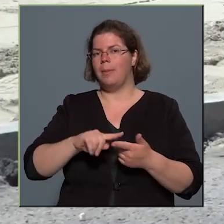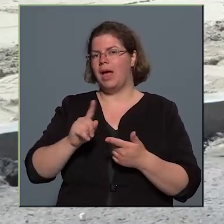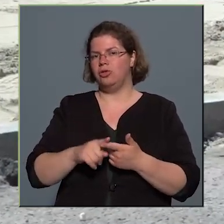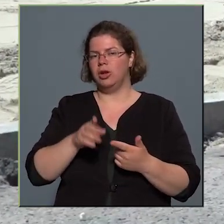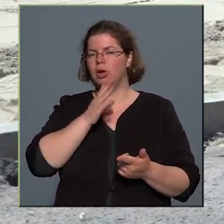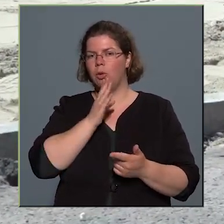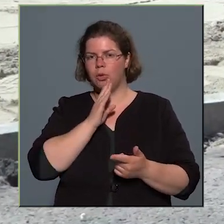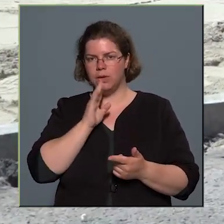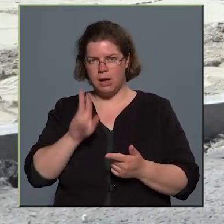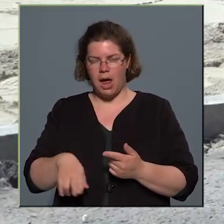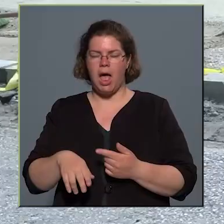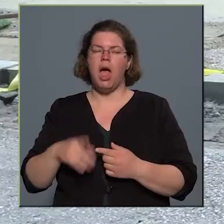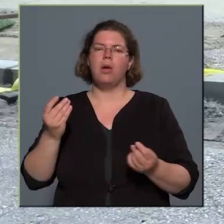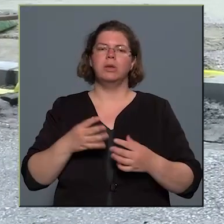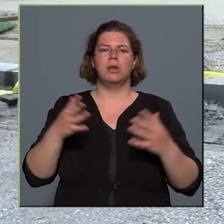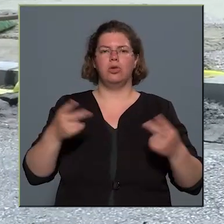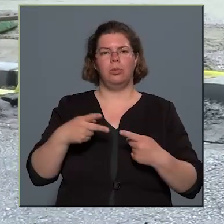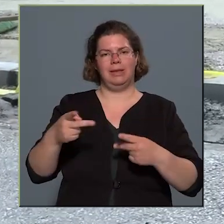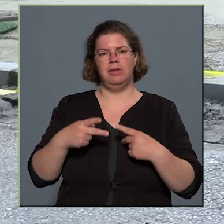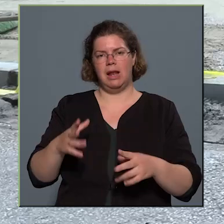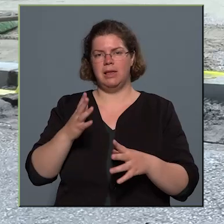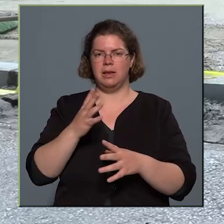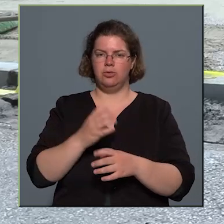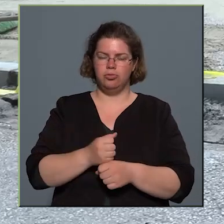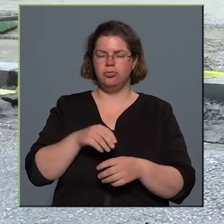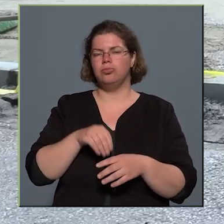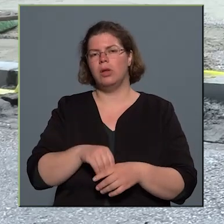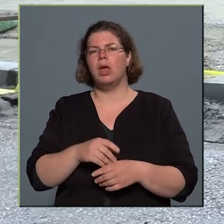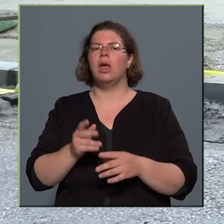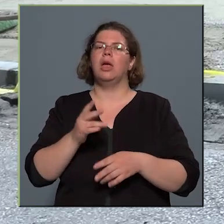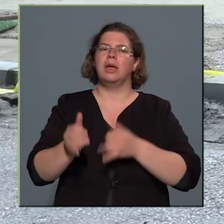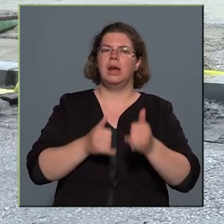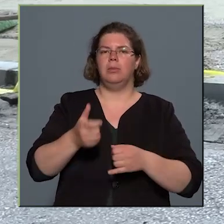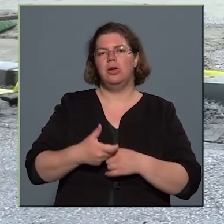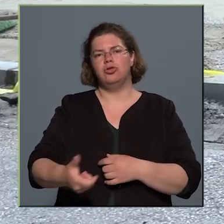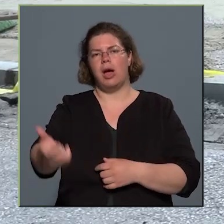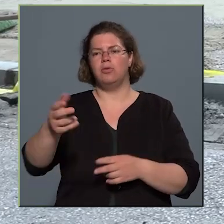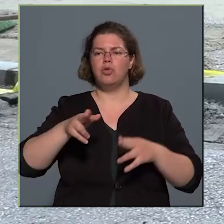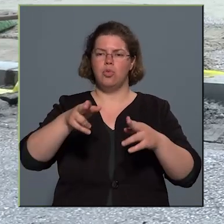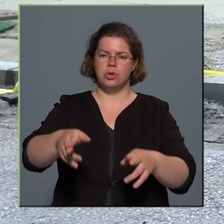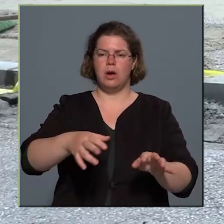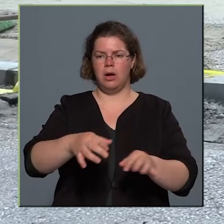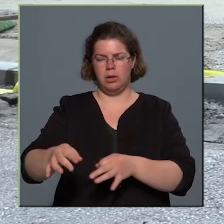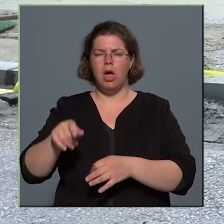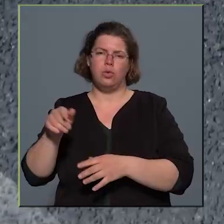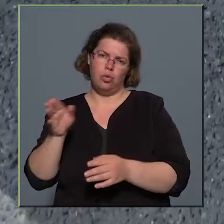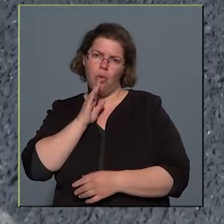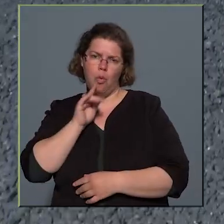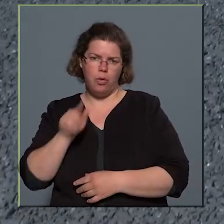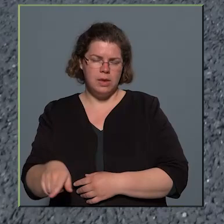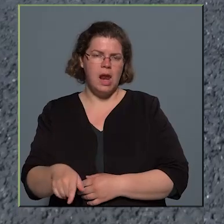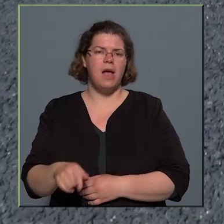amely nagyobb kivitelezéseket tartalmaznak, kerékpársávok, utaképítése, azok őszre készülnek el, illetve a kisebb